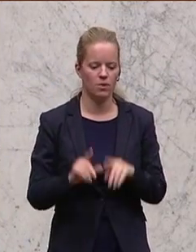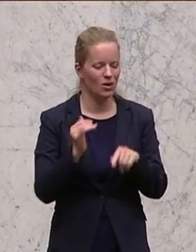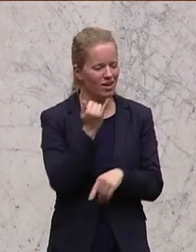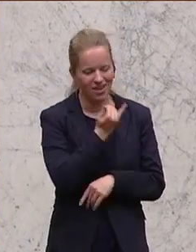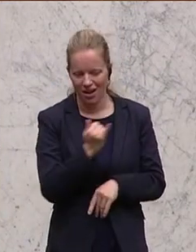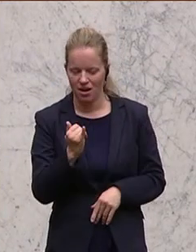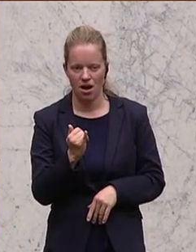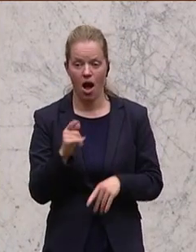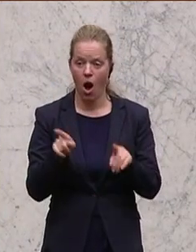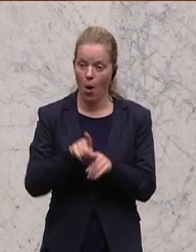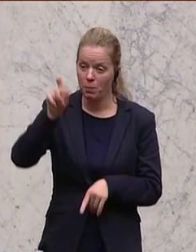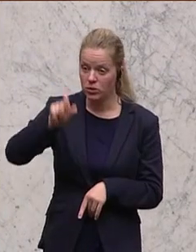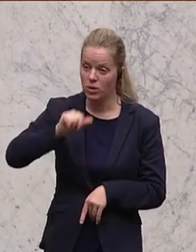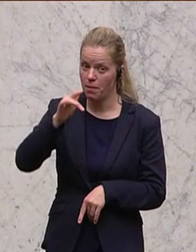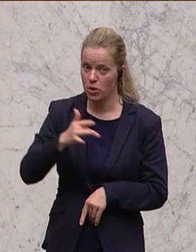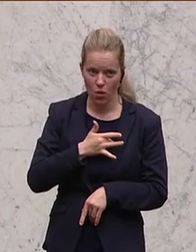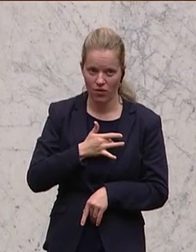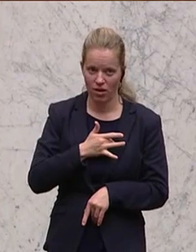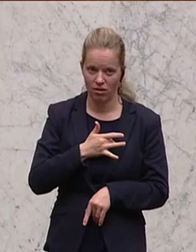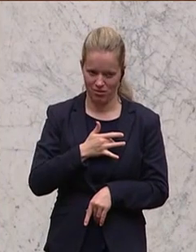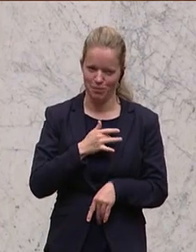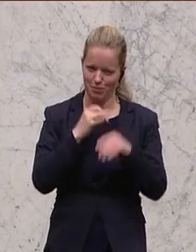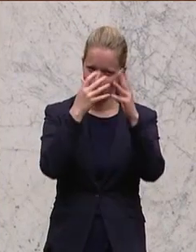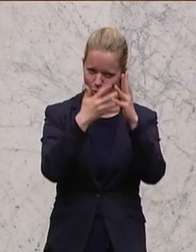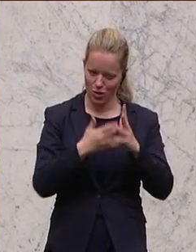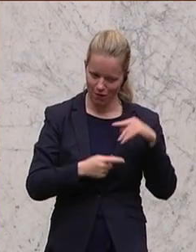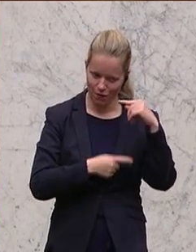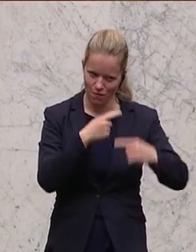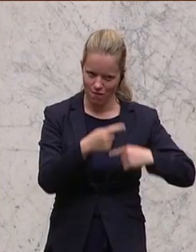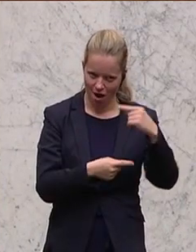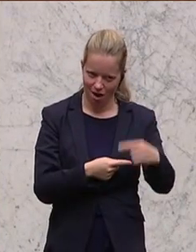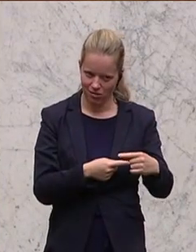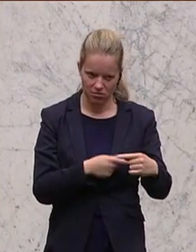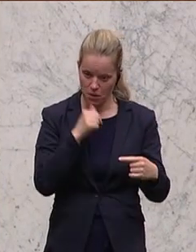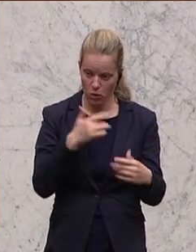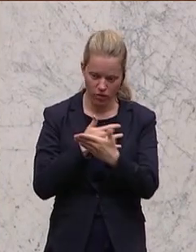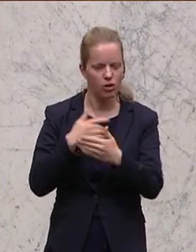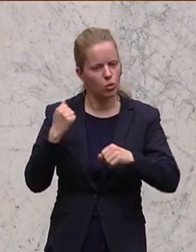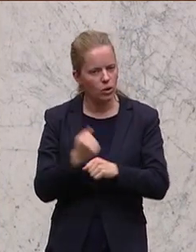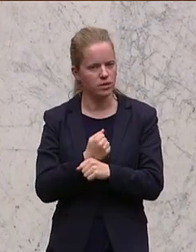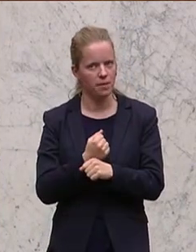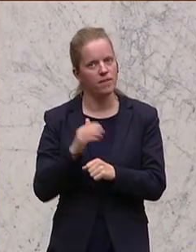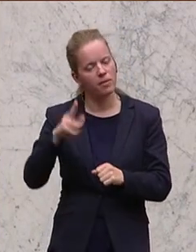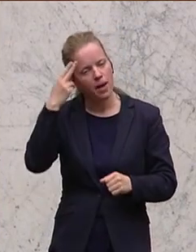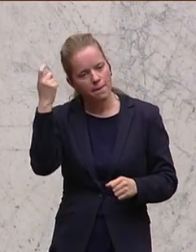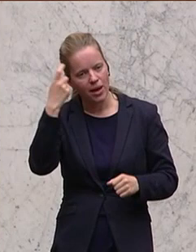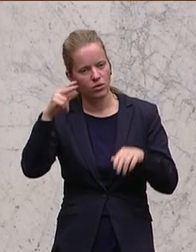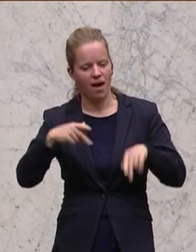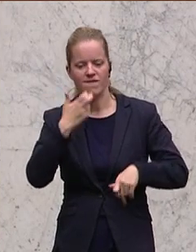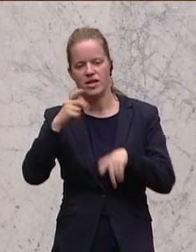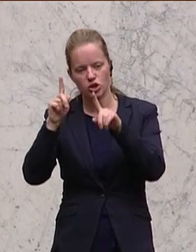nicht Betroffene vom Begutachtungsverfahren Betroffene, wenn er glaubt, dazu eine Meinung zu haben oder Stellungnahme nehmen zu wollen,